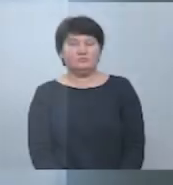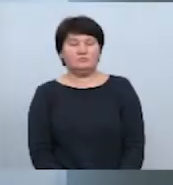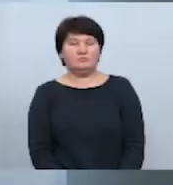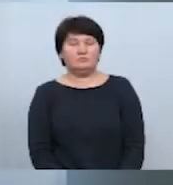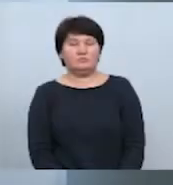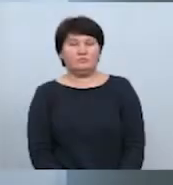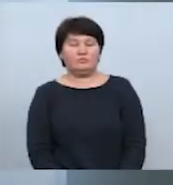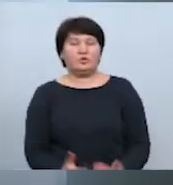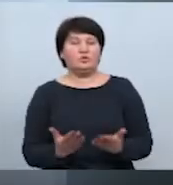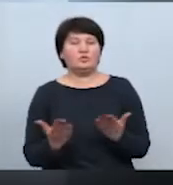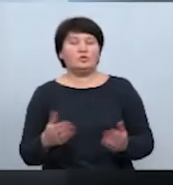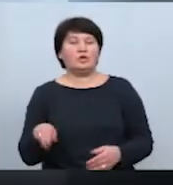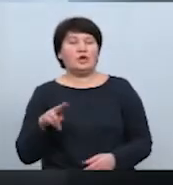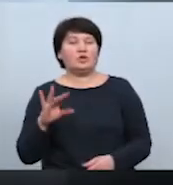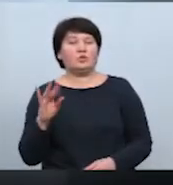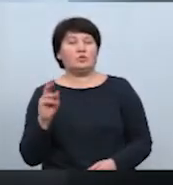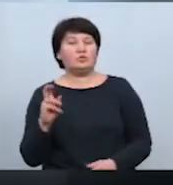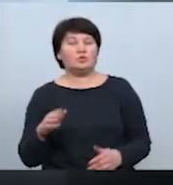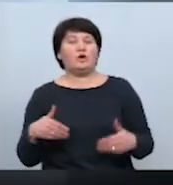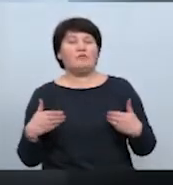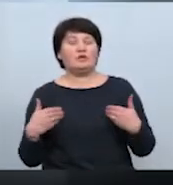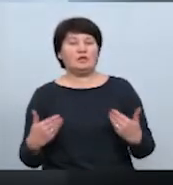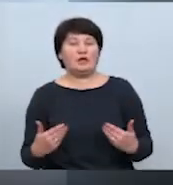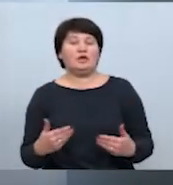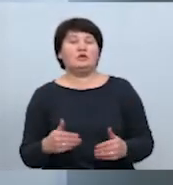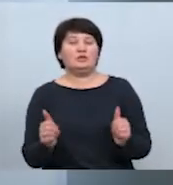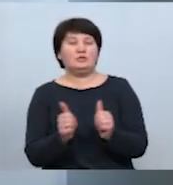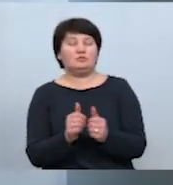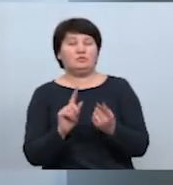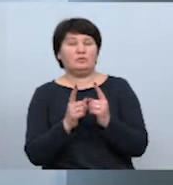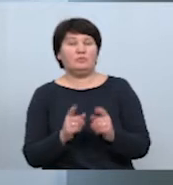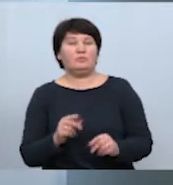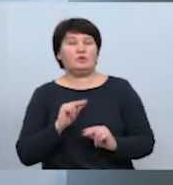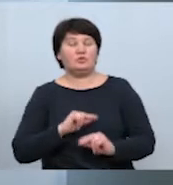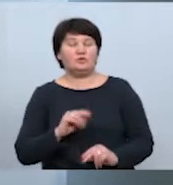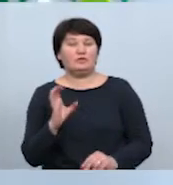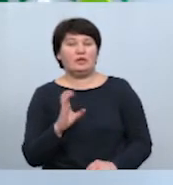У студії Діана Горжук. Вітаю. В тандемі зі мною працює Світлана Магас.